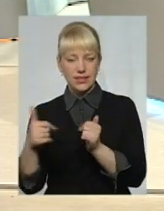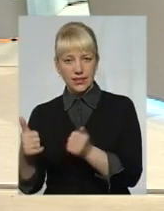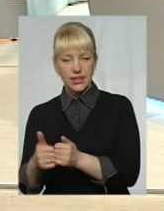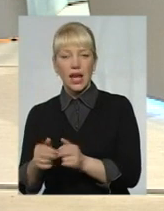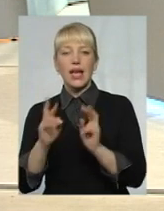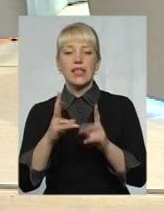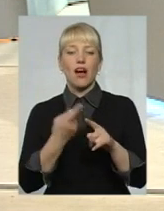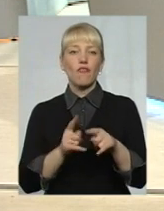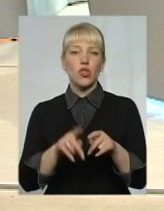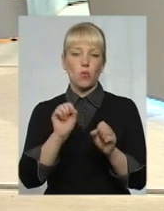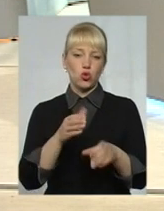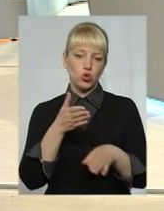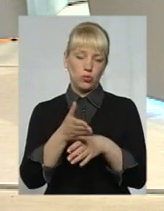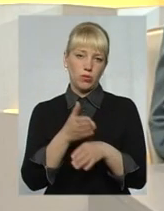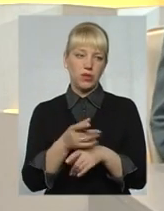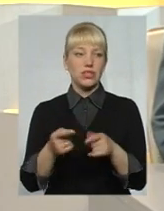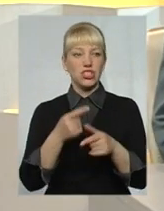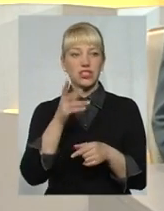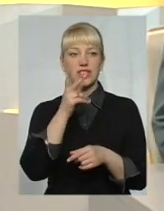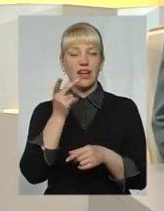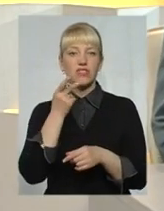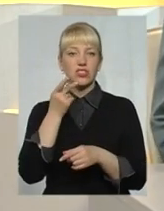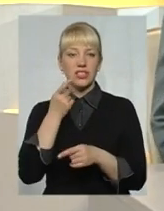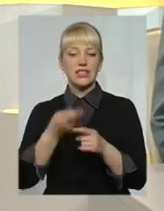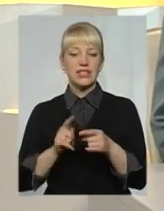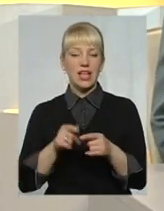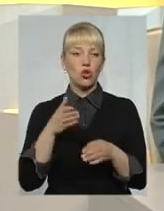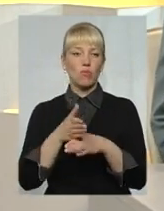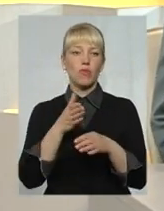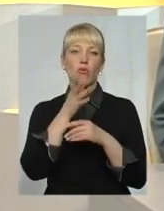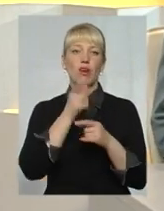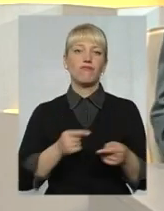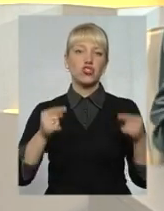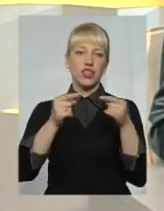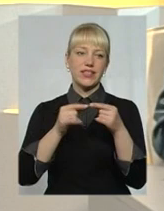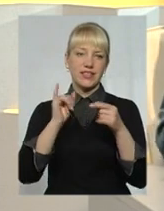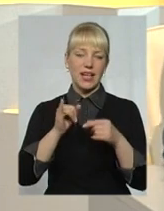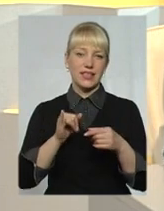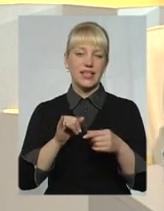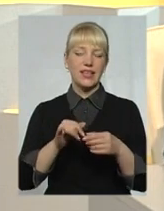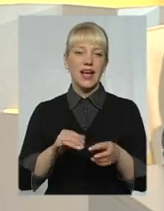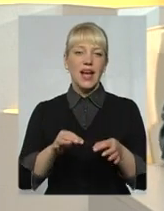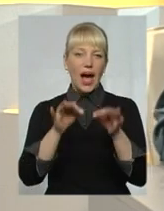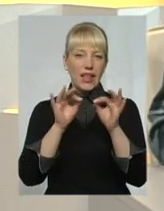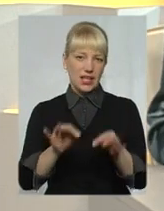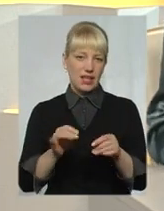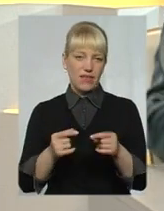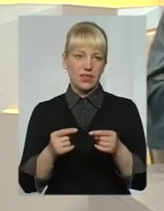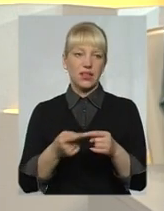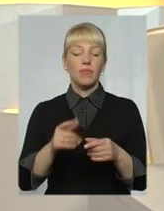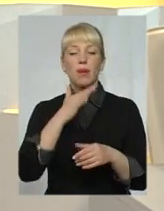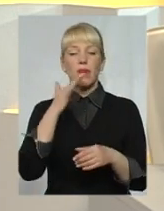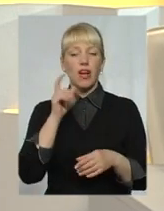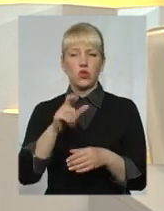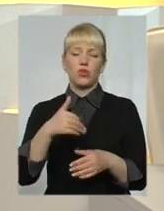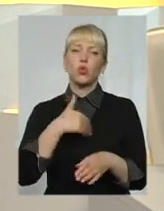завжди оця допомога вчасна і адекватна? Тому що в нас дуже багато людей хочуть допомогти,